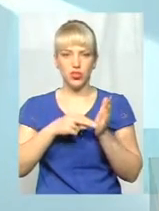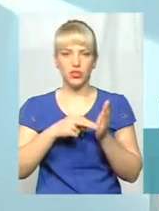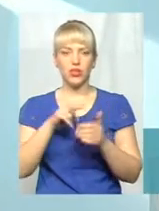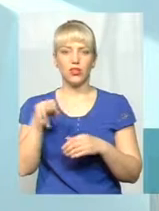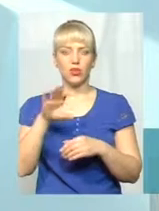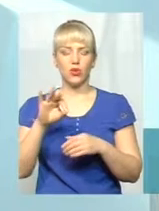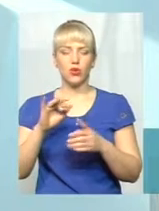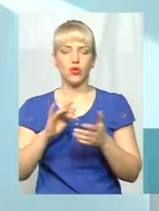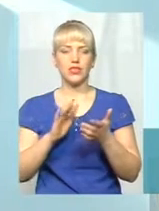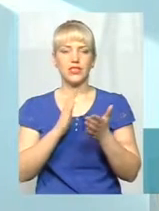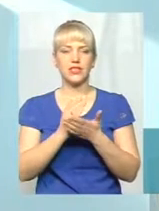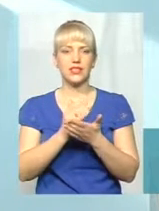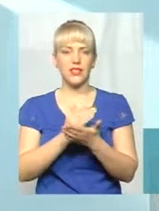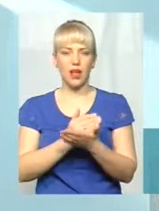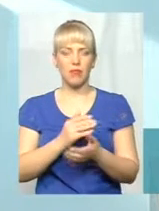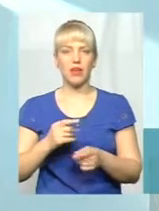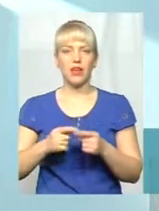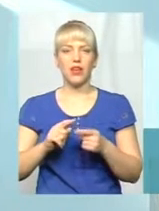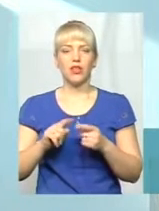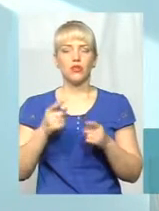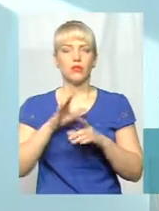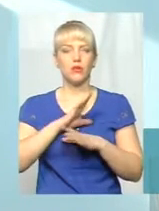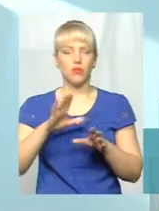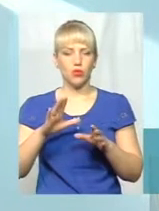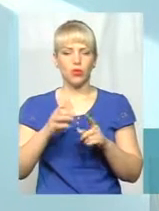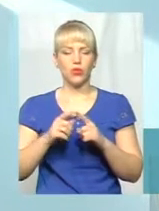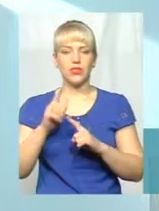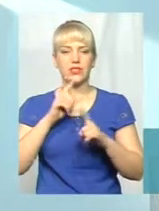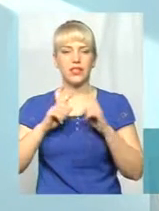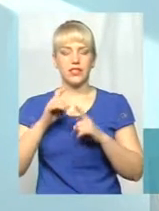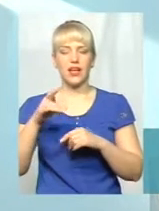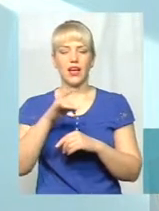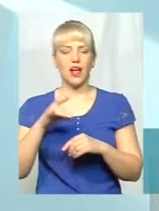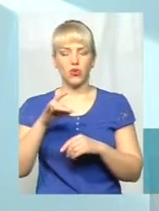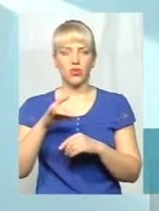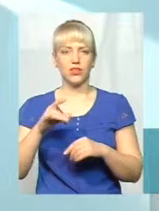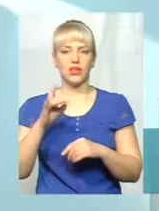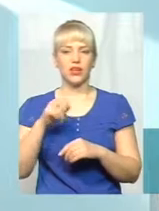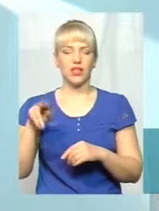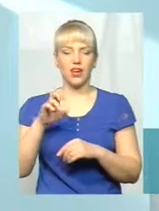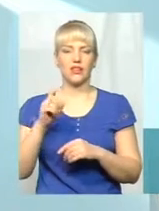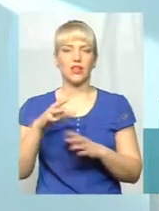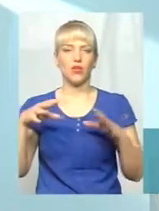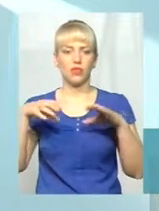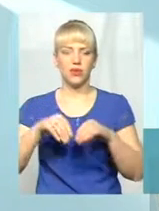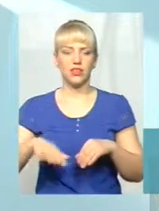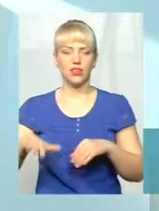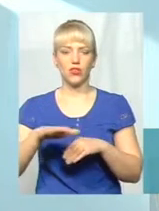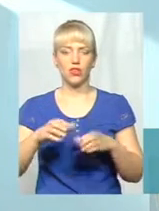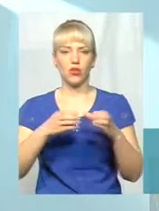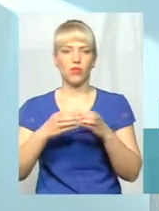не відбулись ці сесії районних рад і об'єднаних територіальних громад, які би перевели